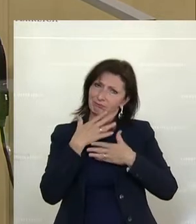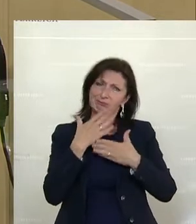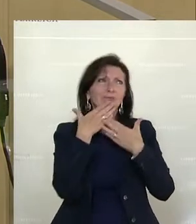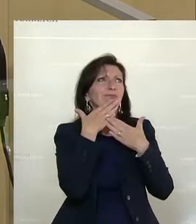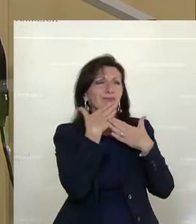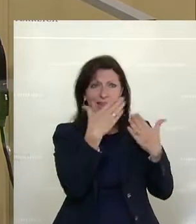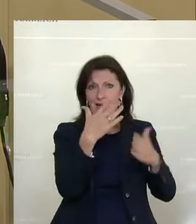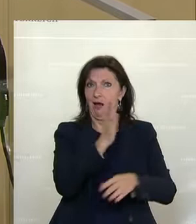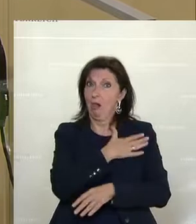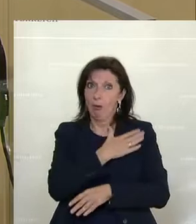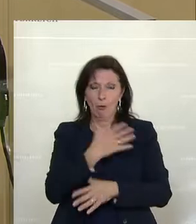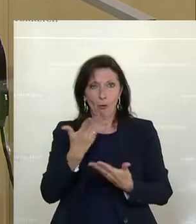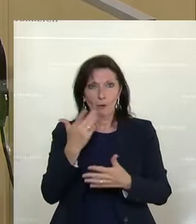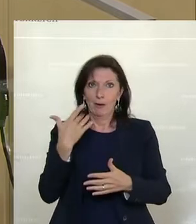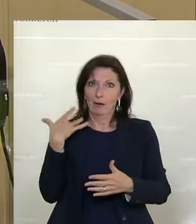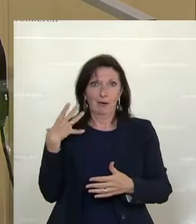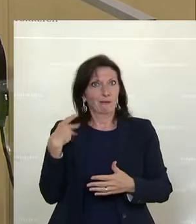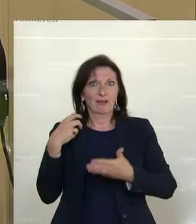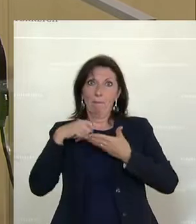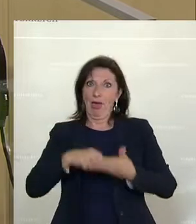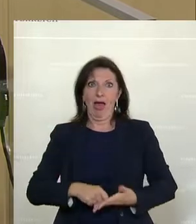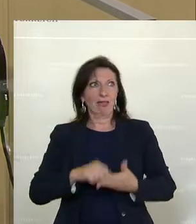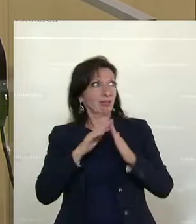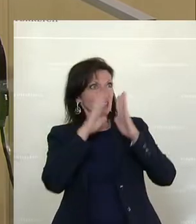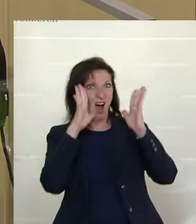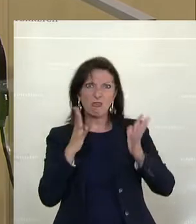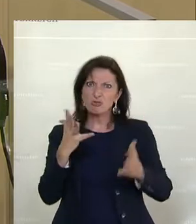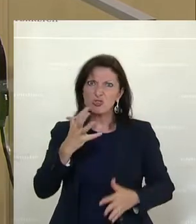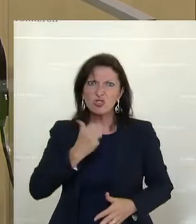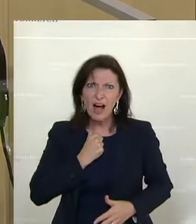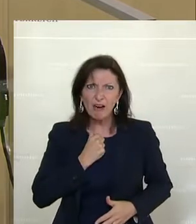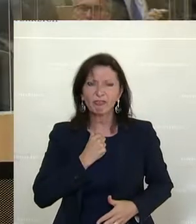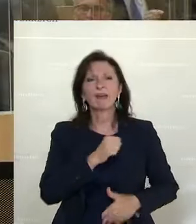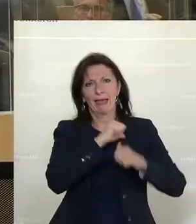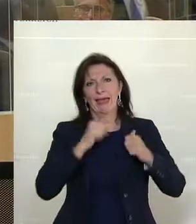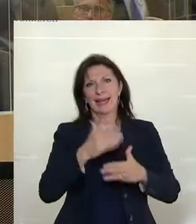großes Lob. Ich bin immer wieder beeindruckt, was dieses Haus zu leisten imstande ist. Herzlichen Dank.